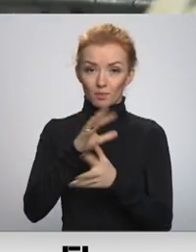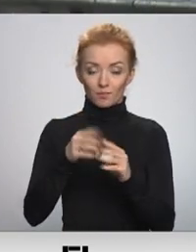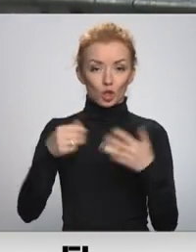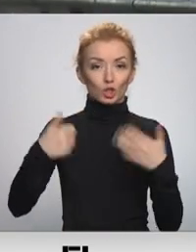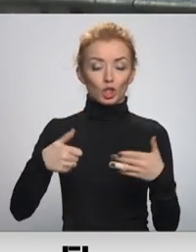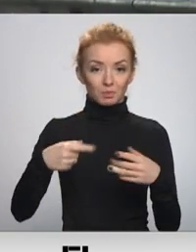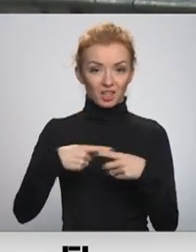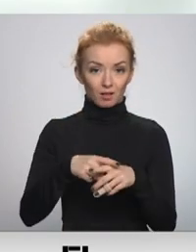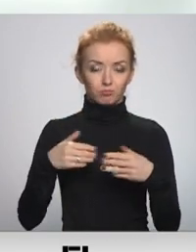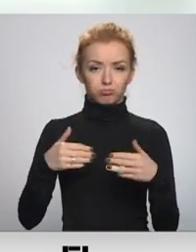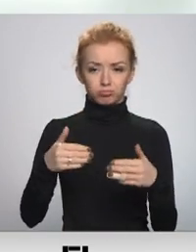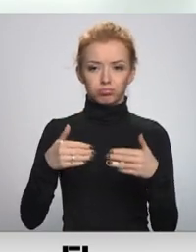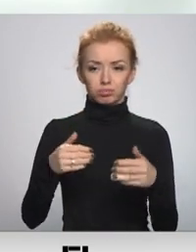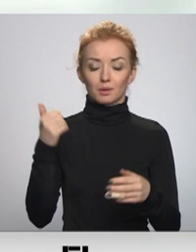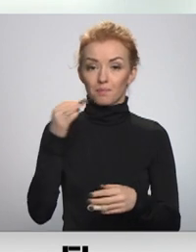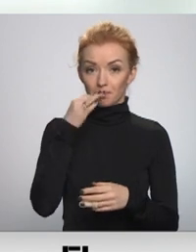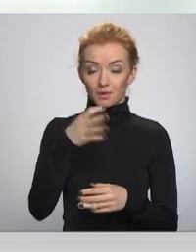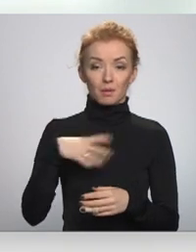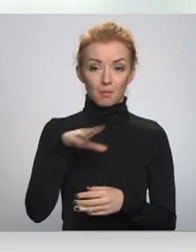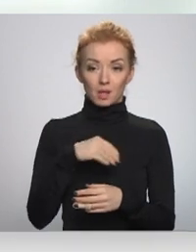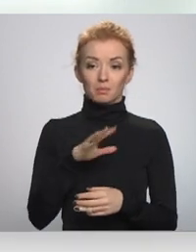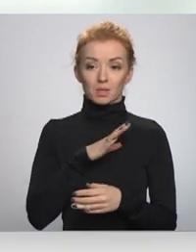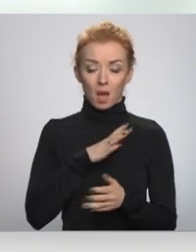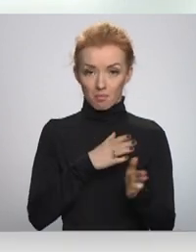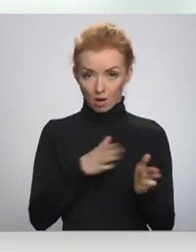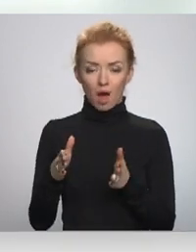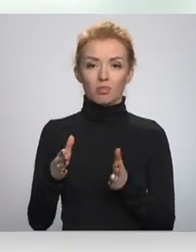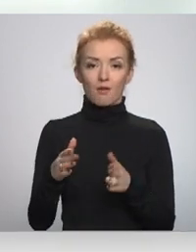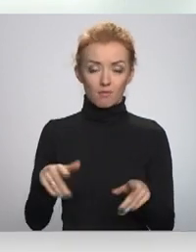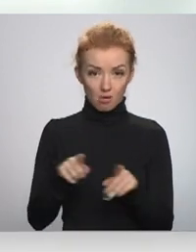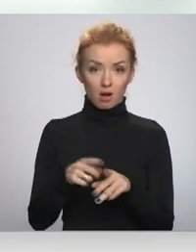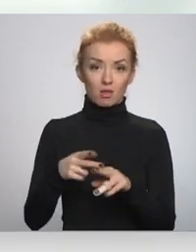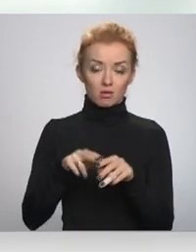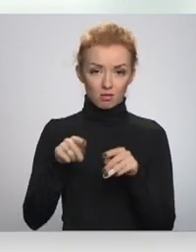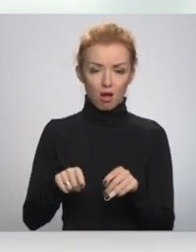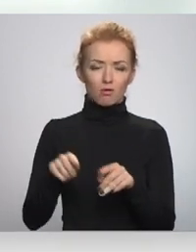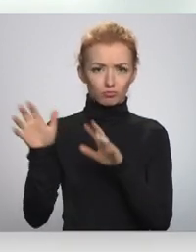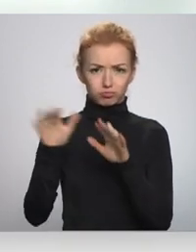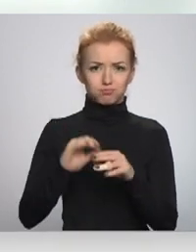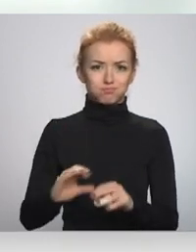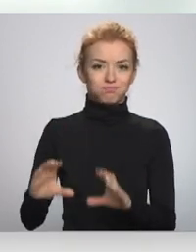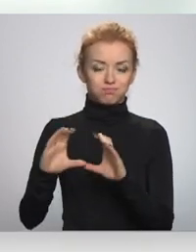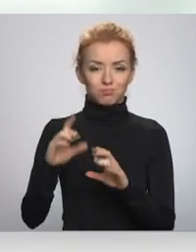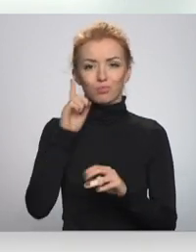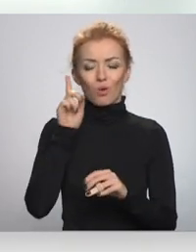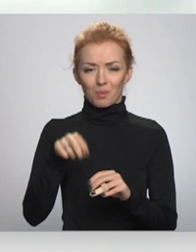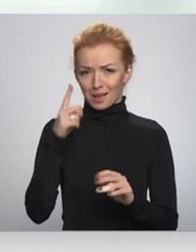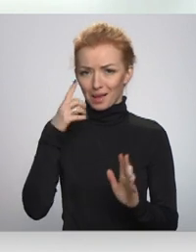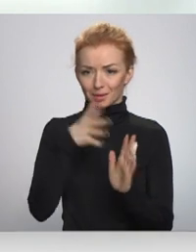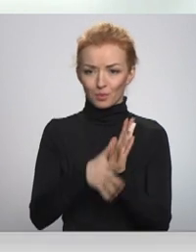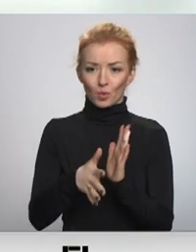transporta vienību. Mēs bijām gatavi šādam pat tik lielajai sniega kārtai. Protams, ir jāsaprot, ka